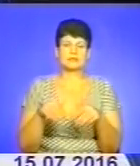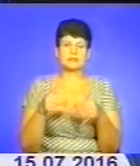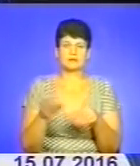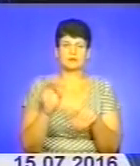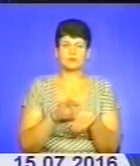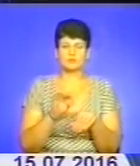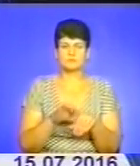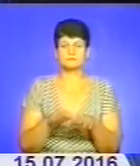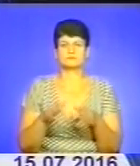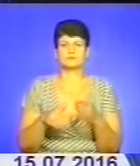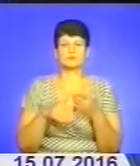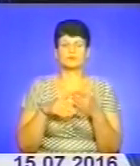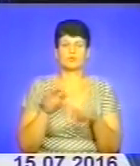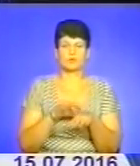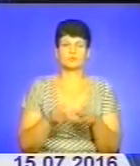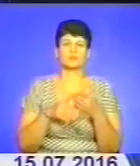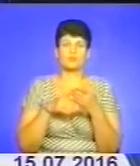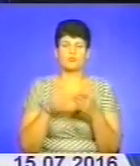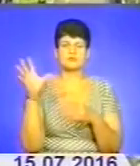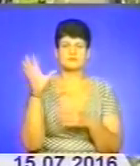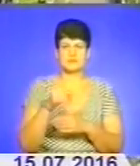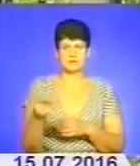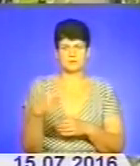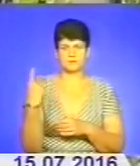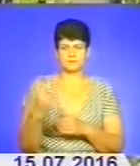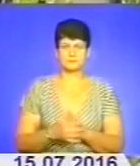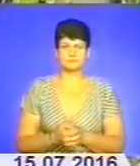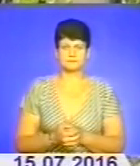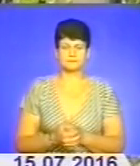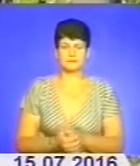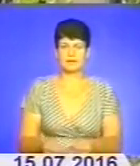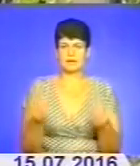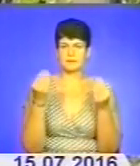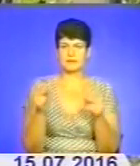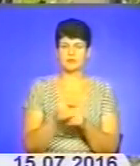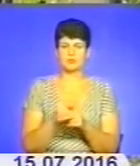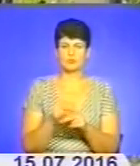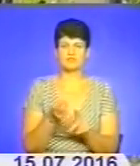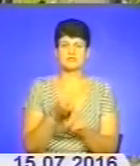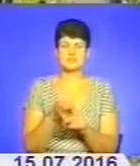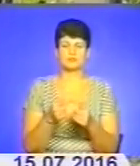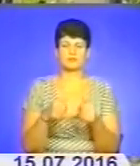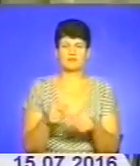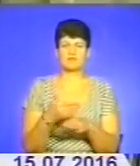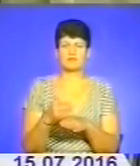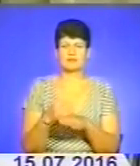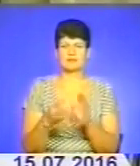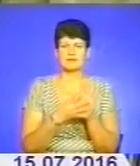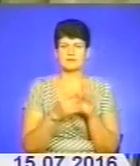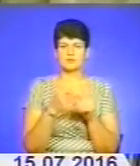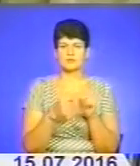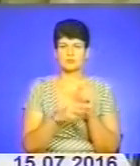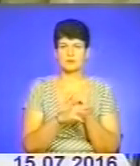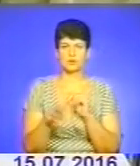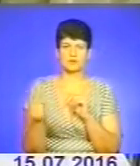інфекційною патологією з усієї Тернопільщини. На капітальний ремонт інфекційного відділення виділили 9,5